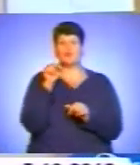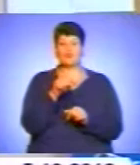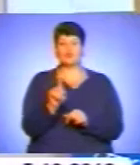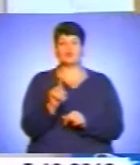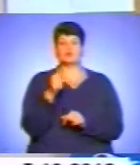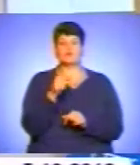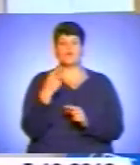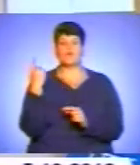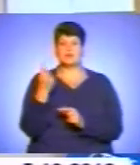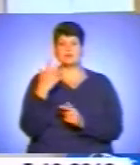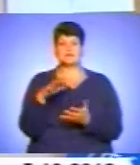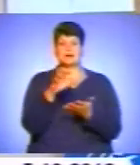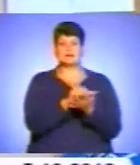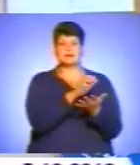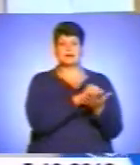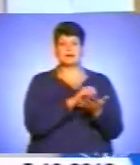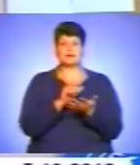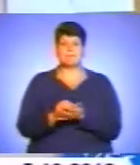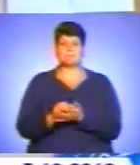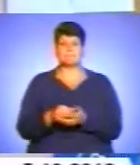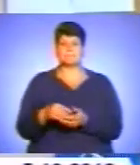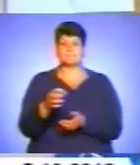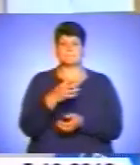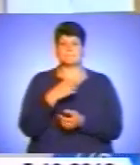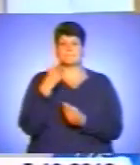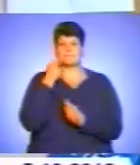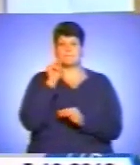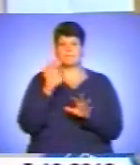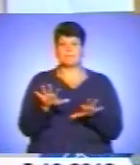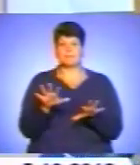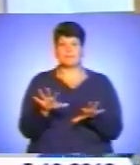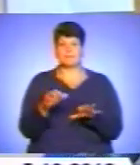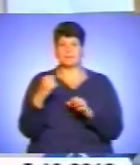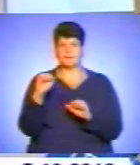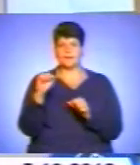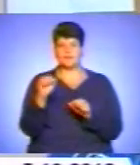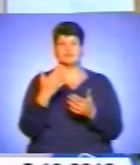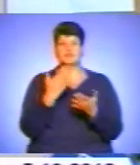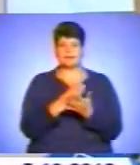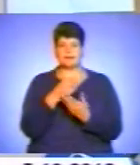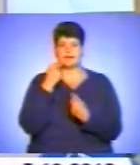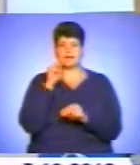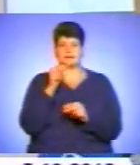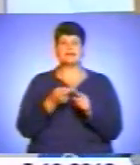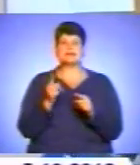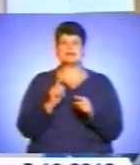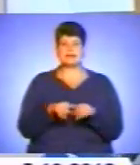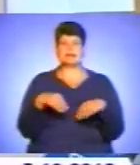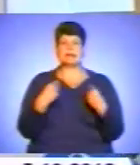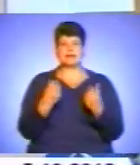областях зайняли призові місця і вони вже є найкращими. Це дає нам